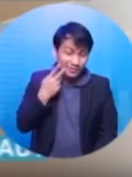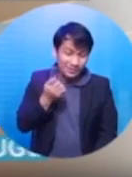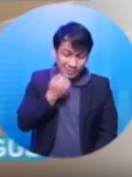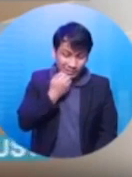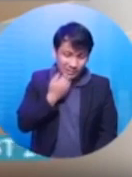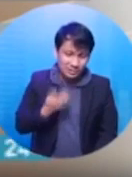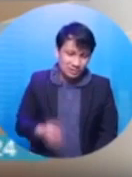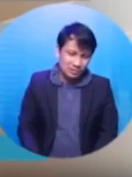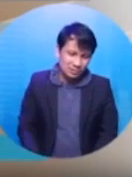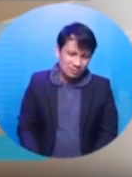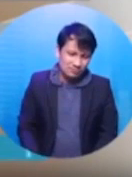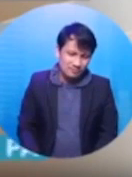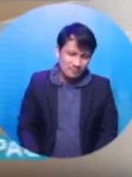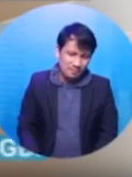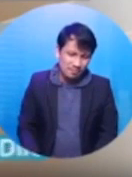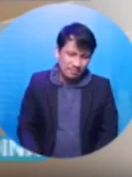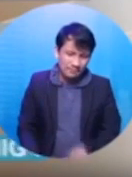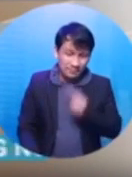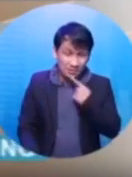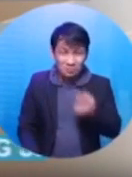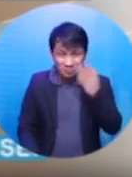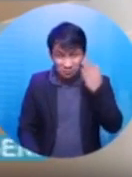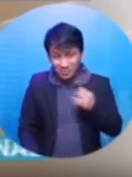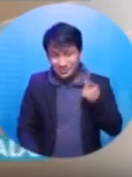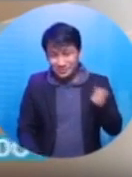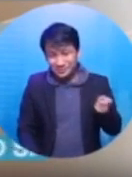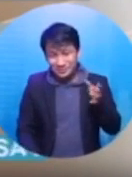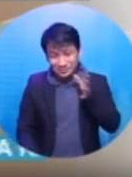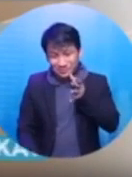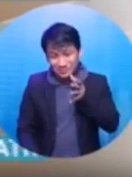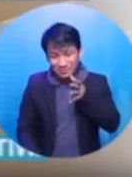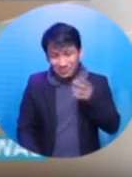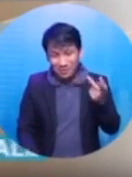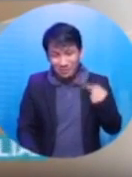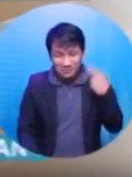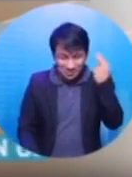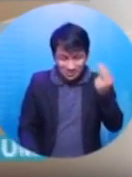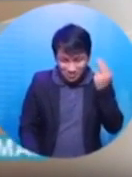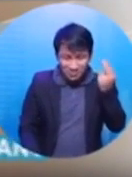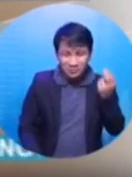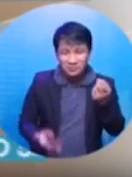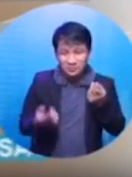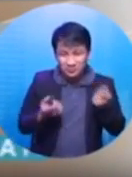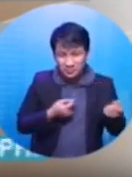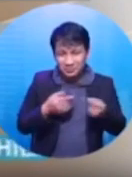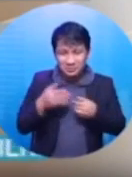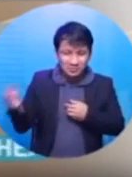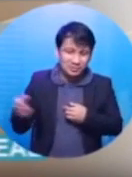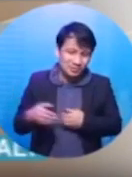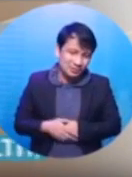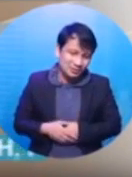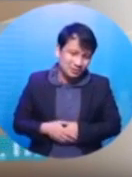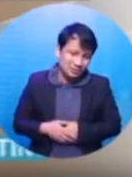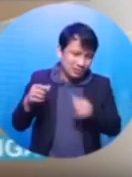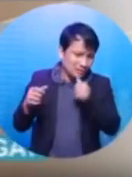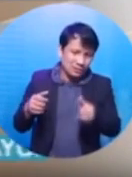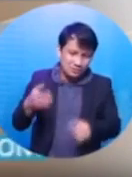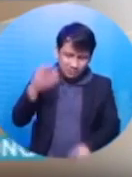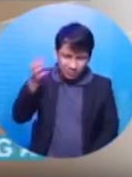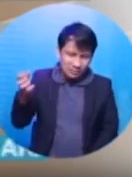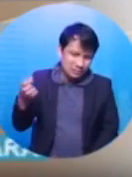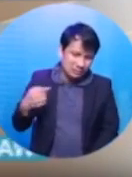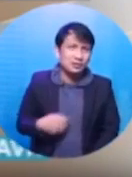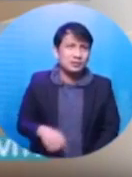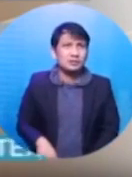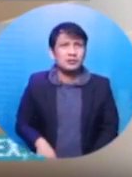Karen, meron di siya sinasabing dahilan kung bakit nagawa niya yung ganun sa iyo. Dito po yan, sir. Galit siya sa amin, sir. Kaya